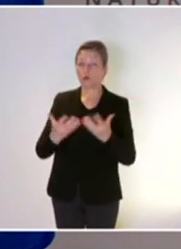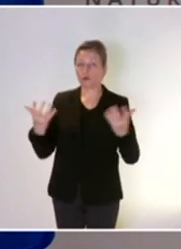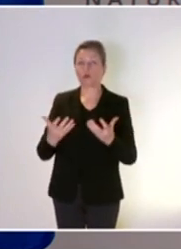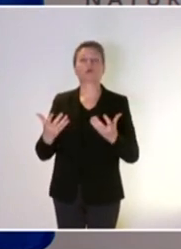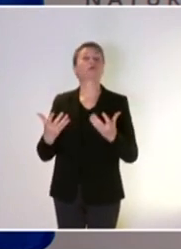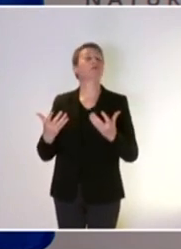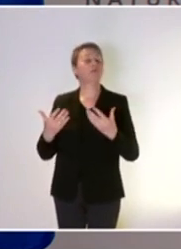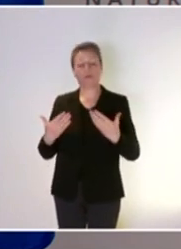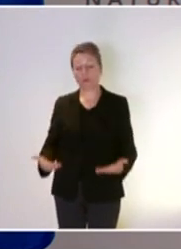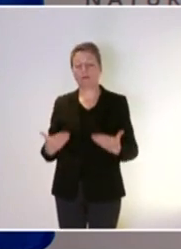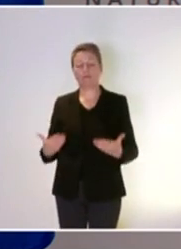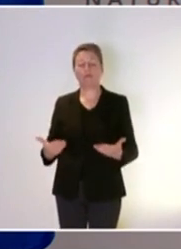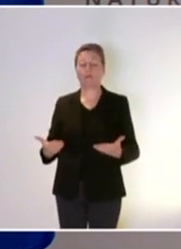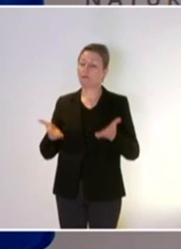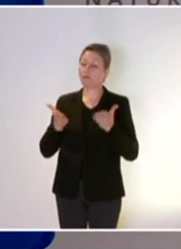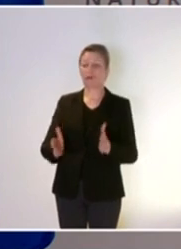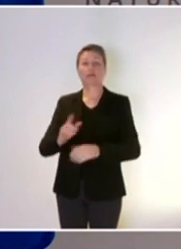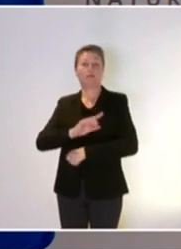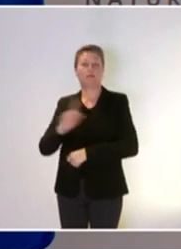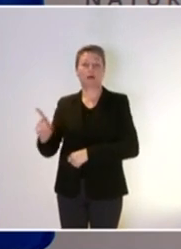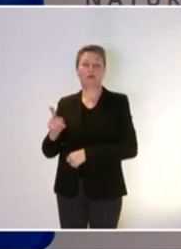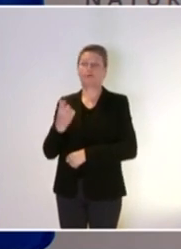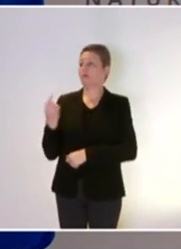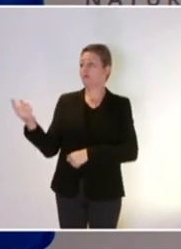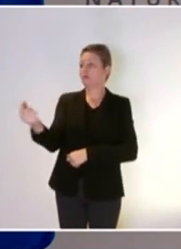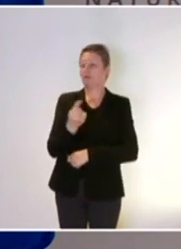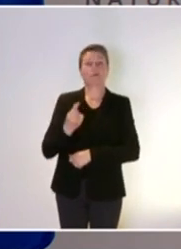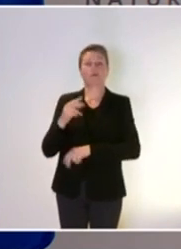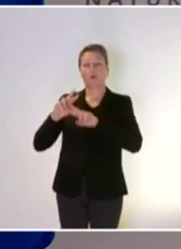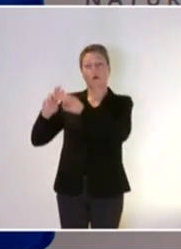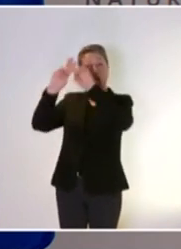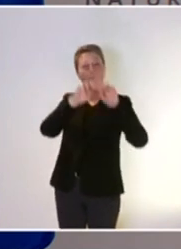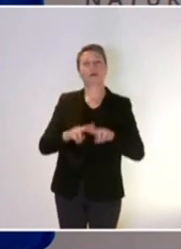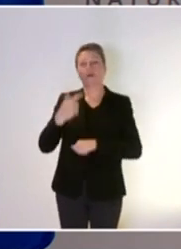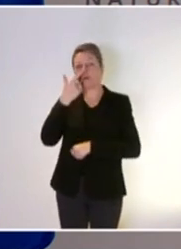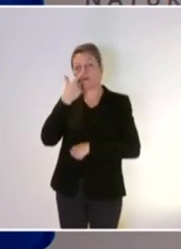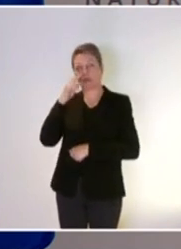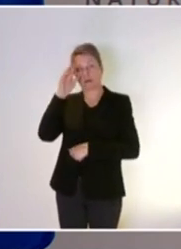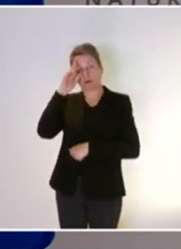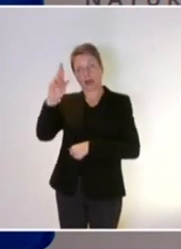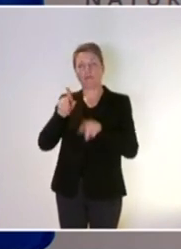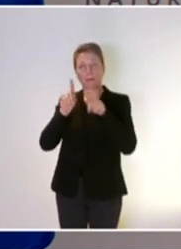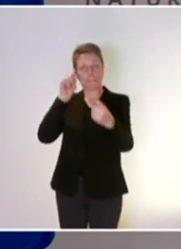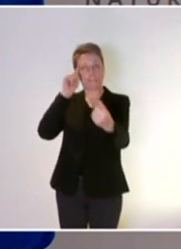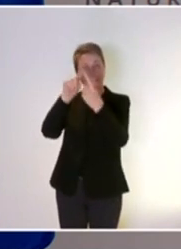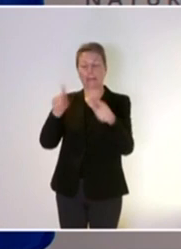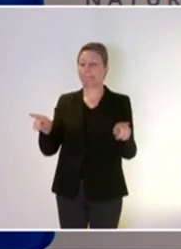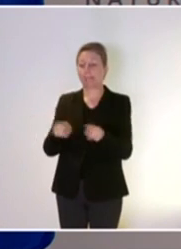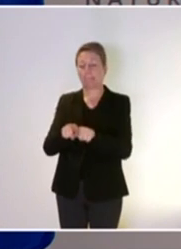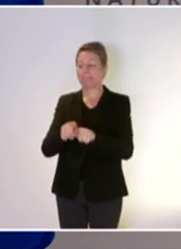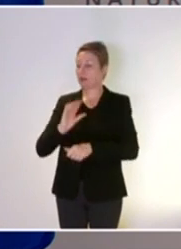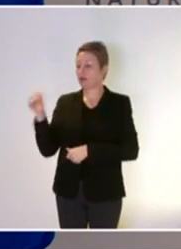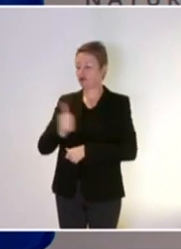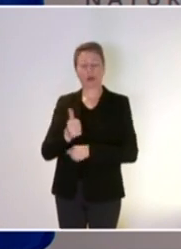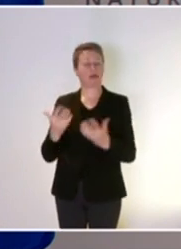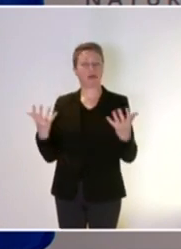donc, pour le moment, de manière informelle avec nos partenaires, c'est qu'on semble vraiment partager la même ambition et que tout le monde est très volontariste et